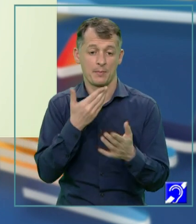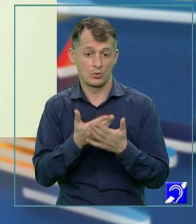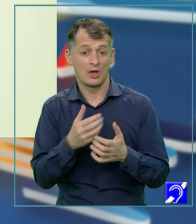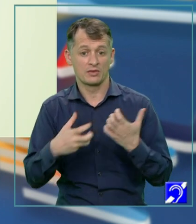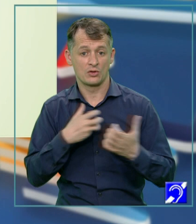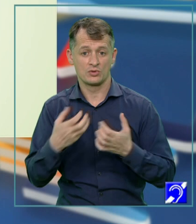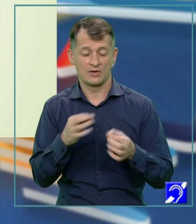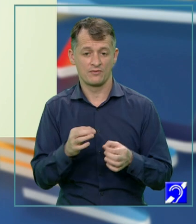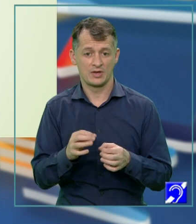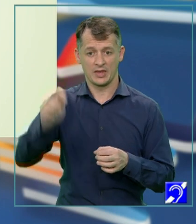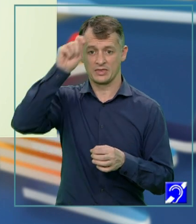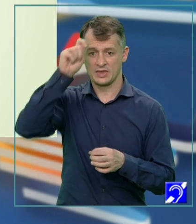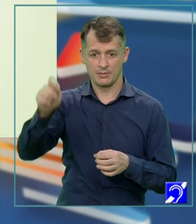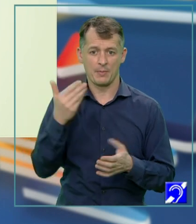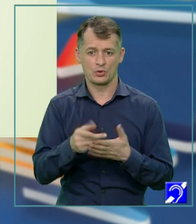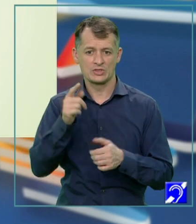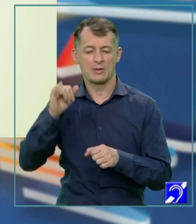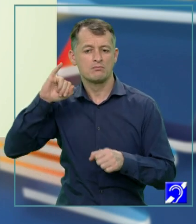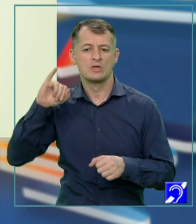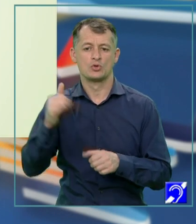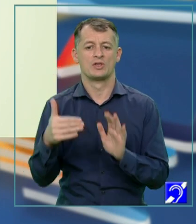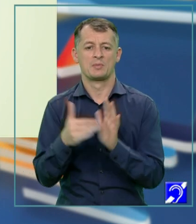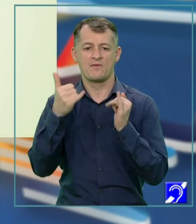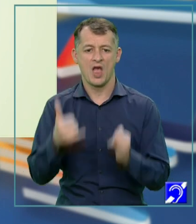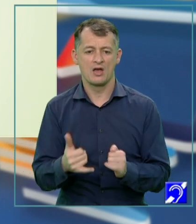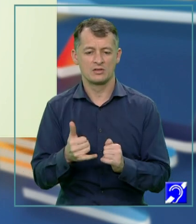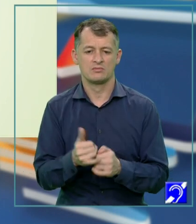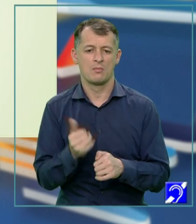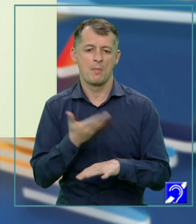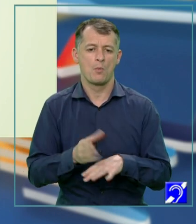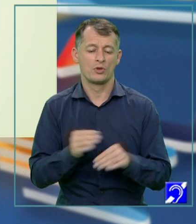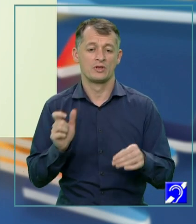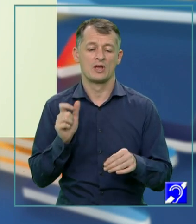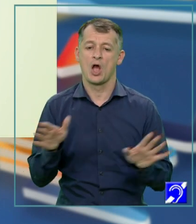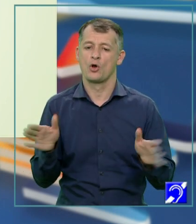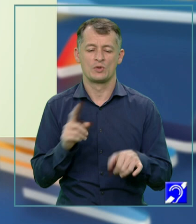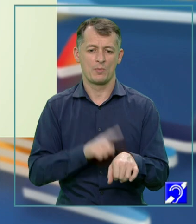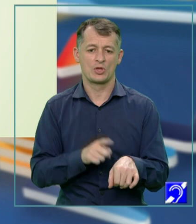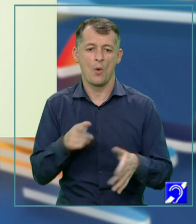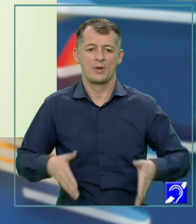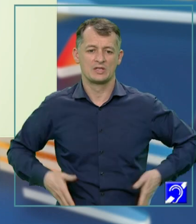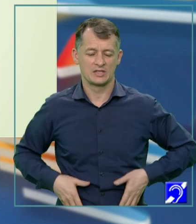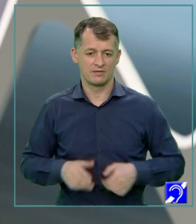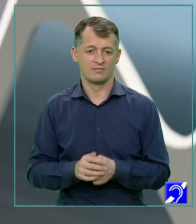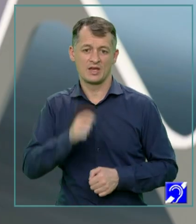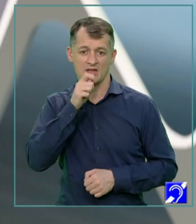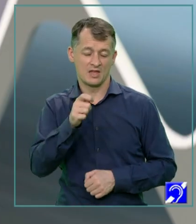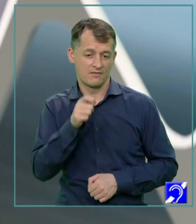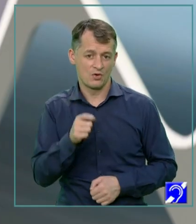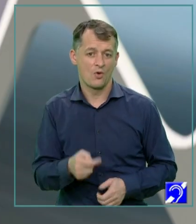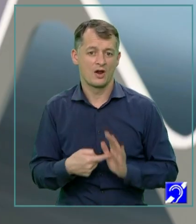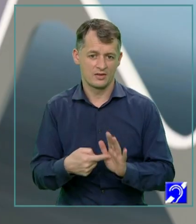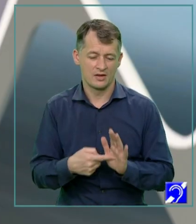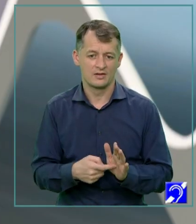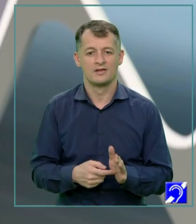teatrul să fie demn de această misiune, el trebuie să fie astăzi, mai mult ca oricând, o prezență. Interviul aduce în fața voastră